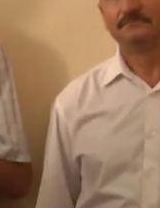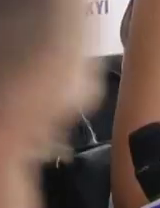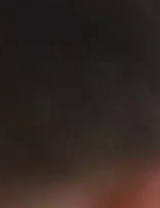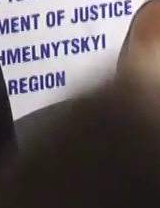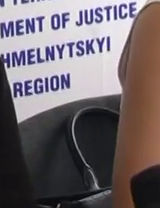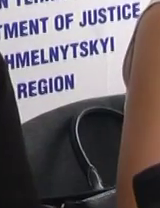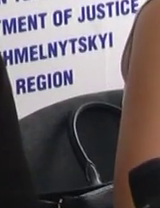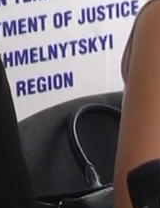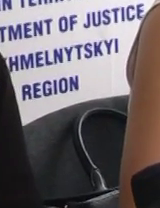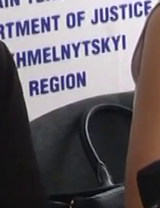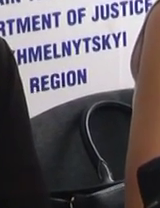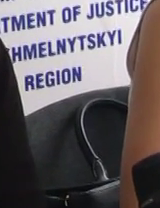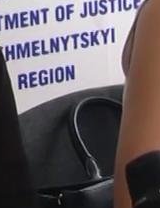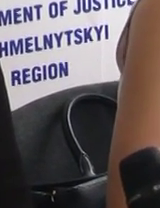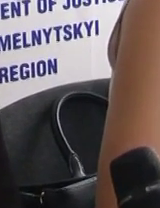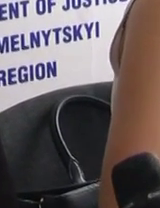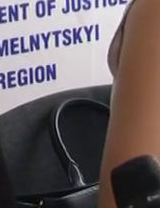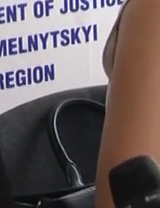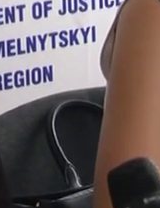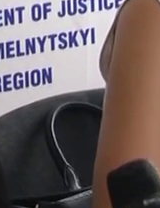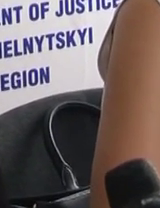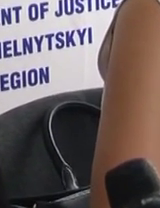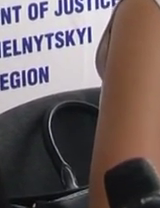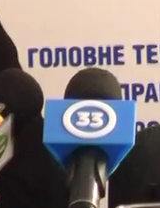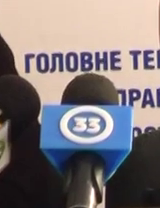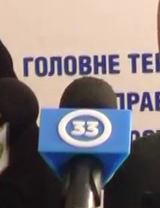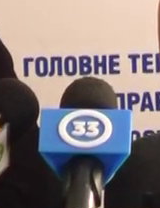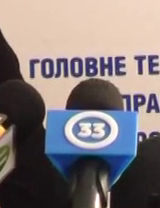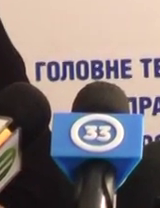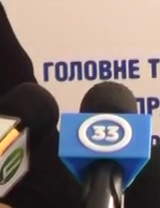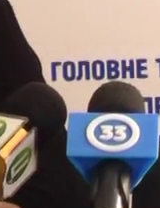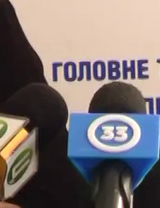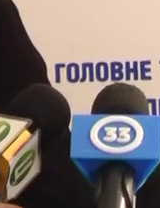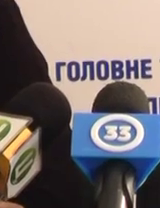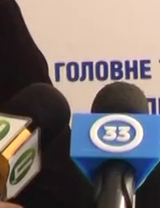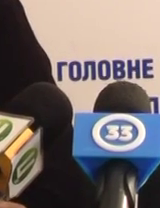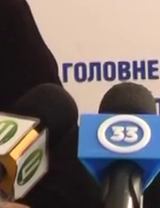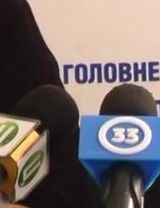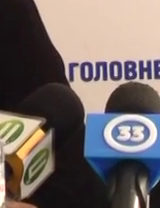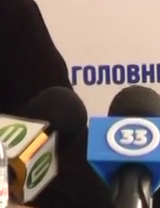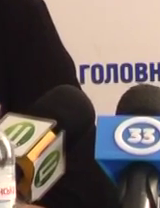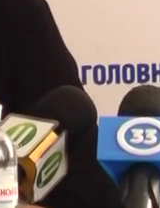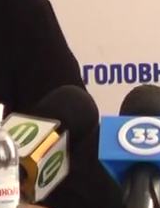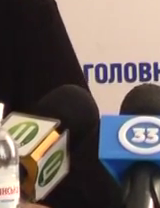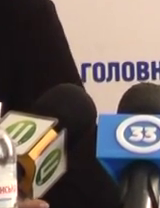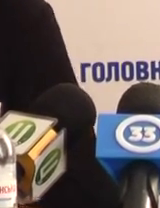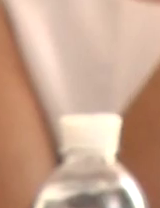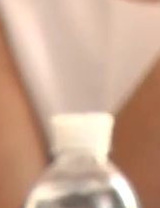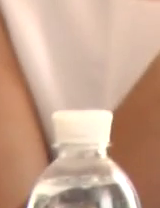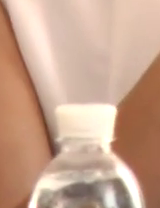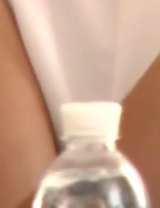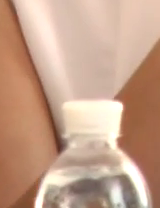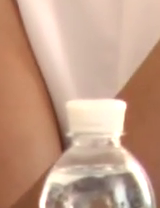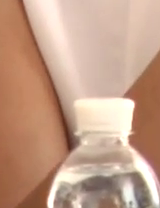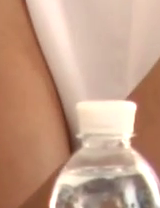таких посіб не виявилося Якщо ж така особа все ж працює в державних органах, рішення про її